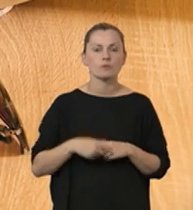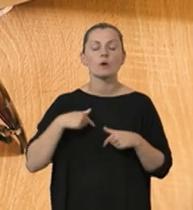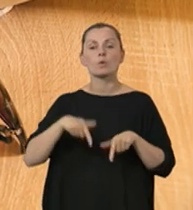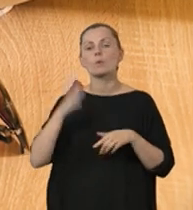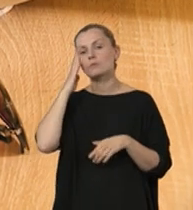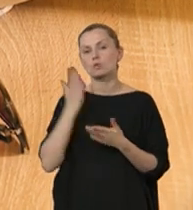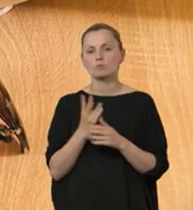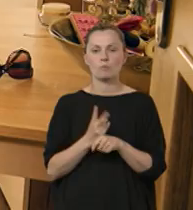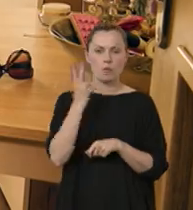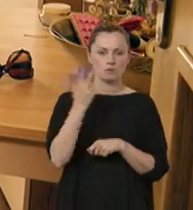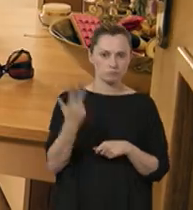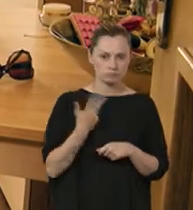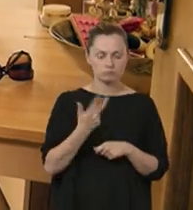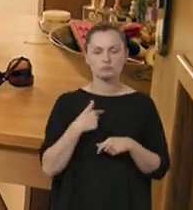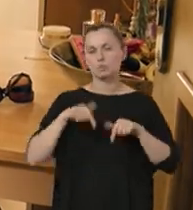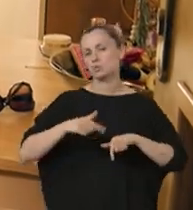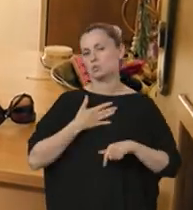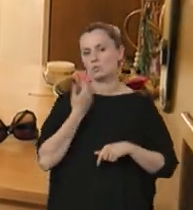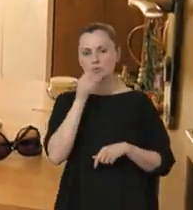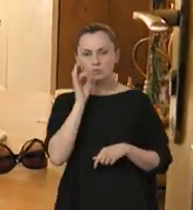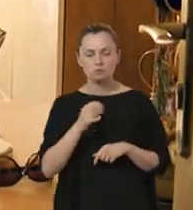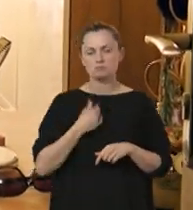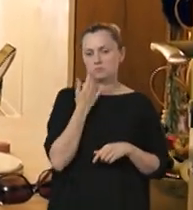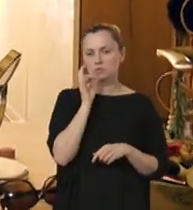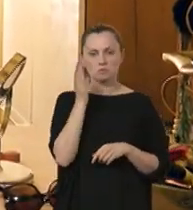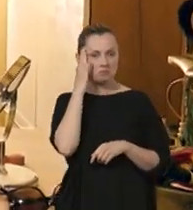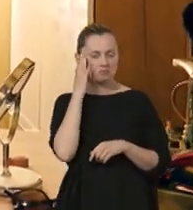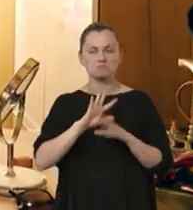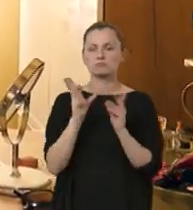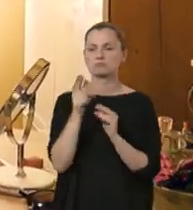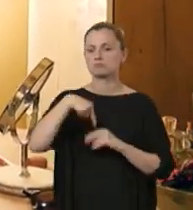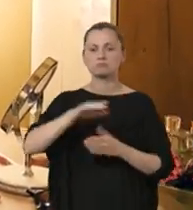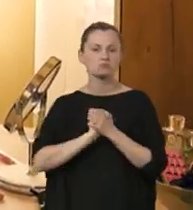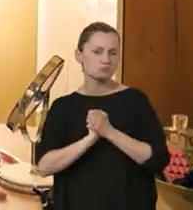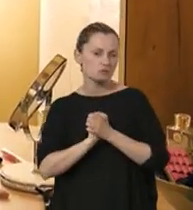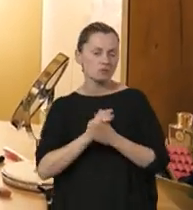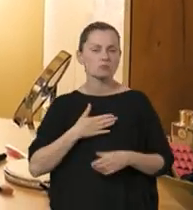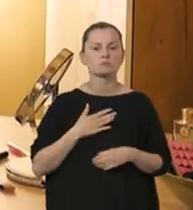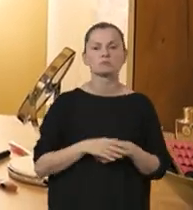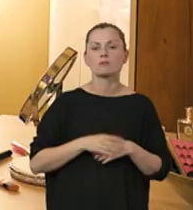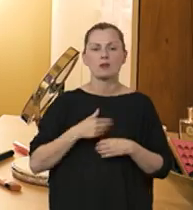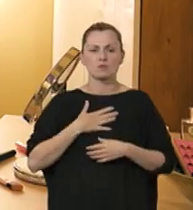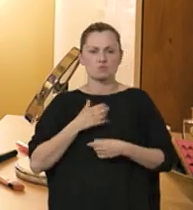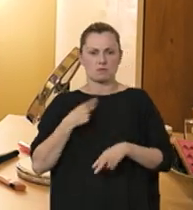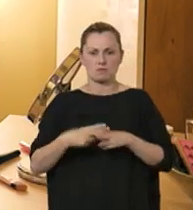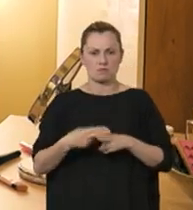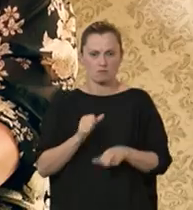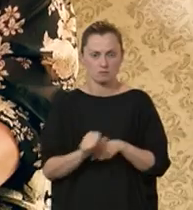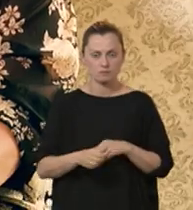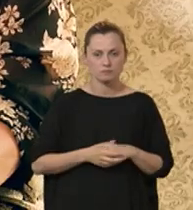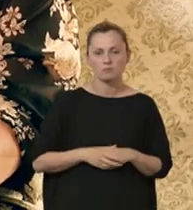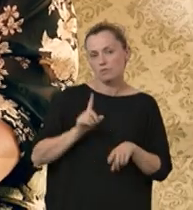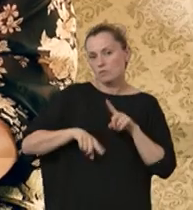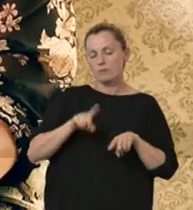Ja tu mieszkam ponad trzy lata. Czuję się tu bardzo dobrze, bardzo dobrze, że mi się tu mieszka. Wszyscy są przyjaciół do siebie nastawieni. Ja się w ogóle nie czuję, że jestem chora.